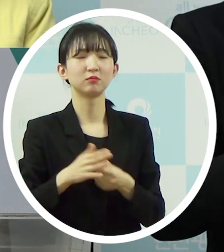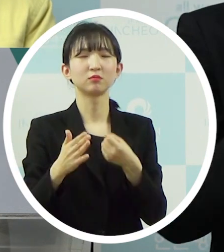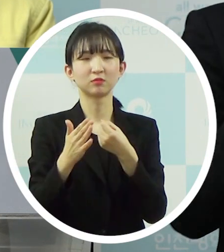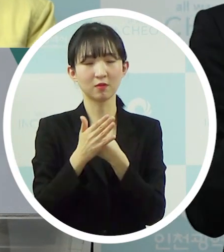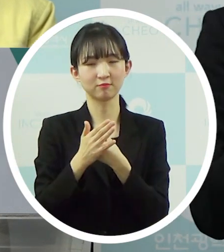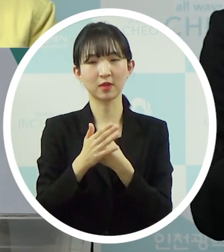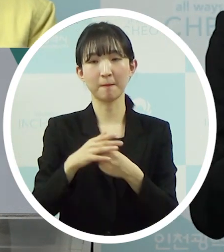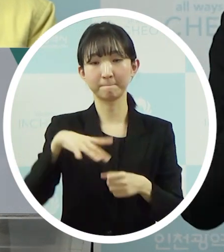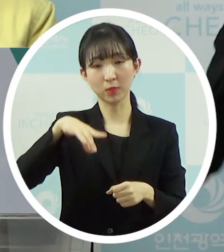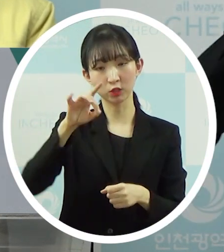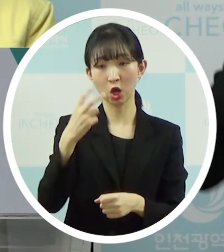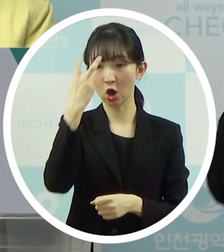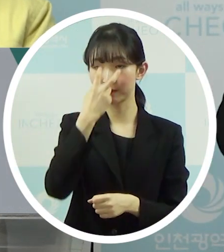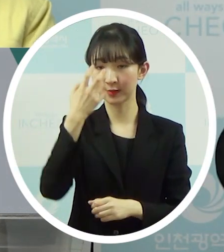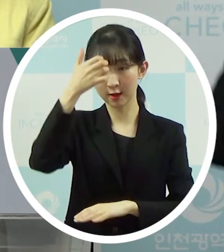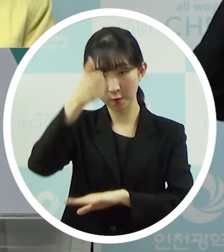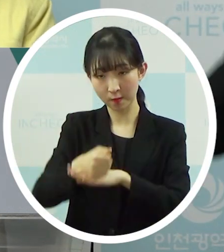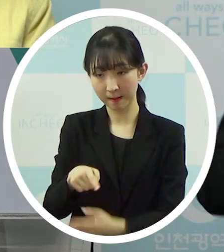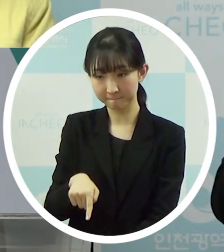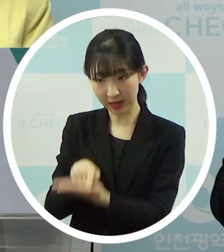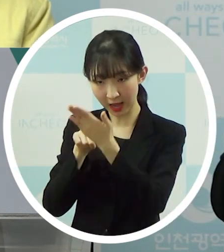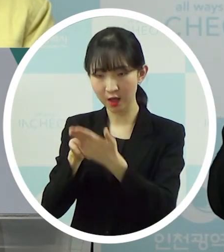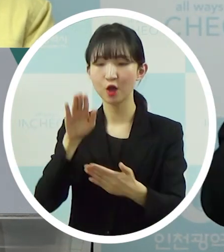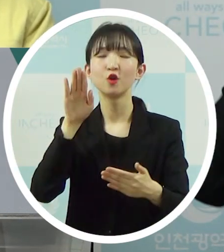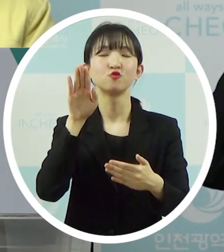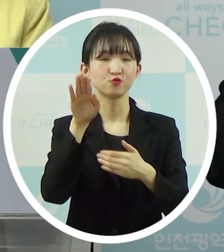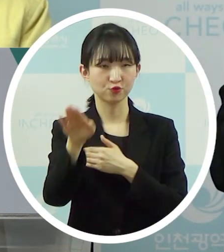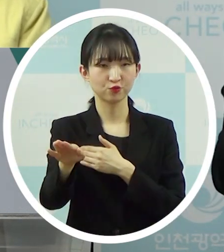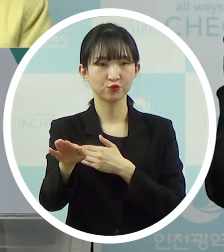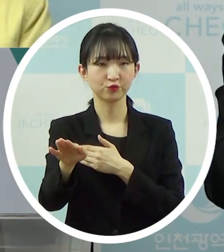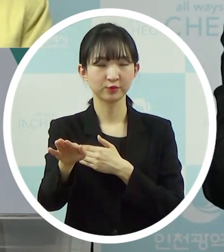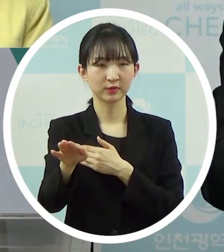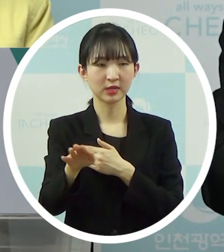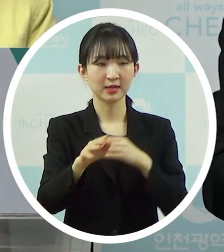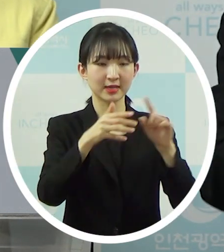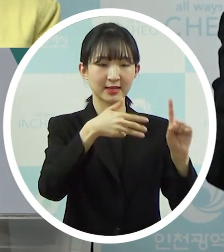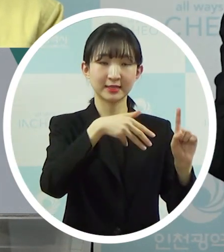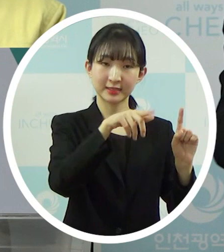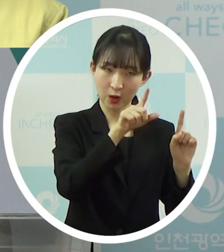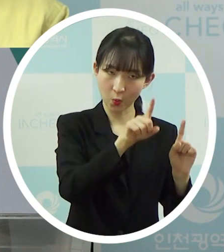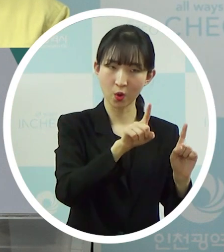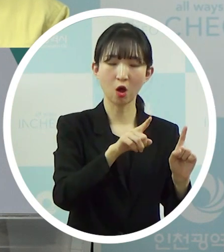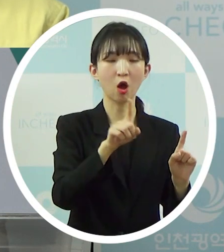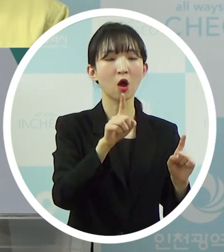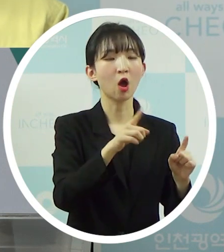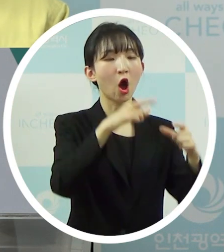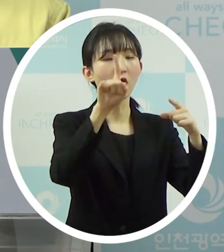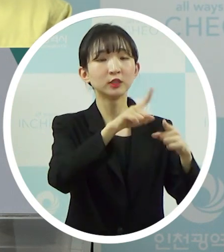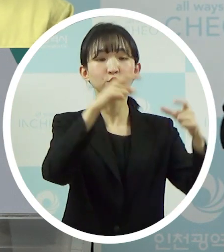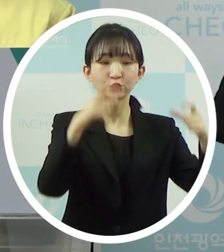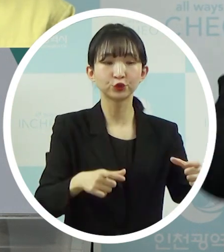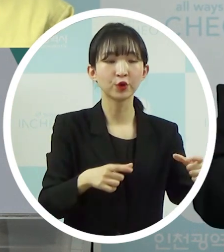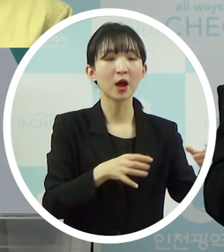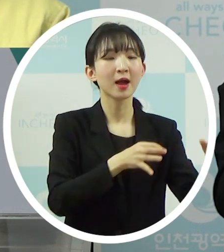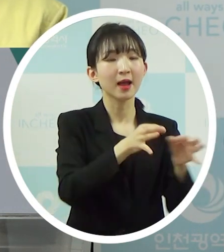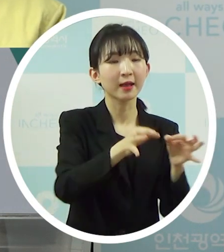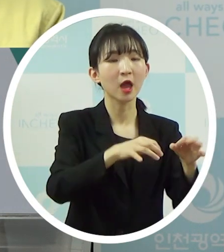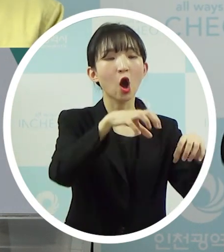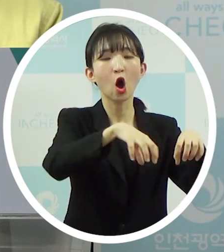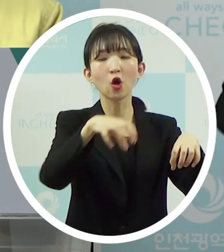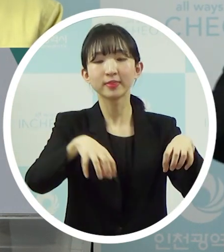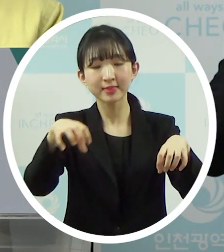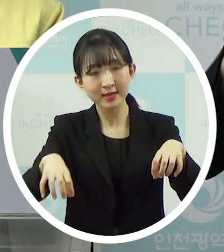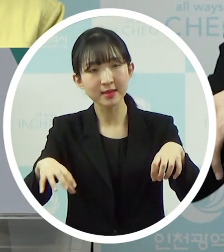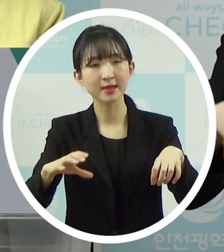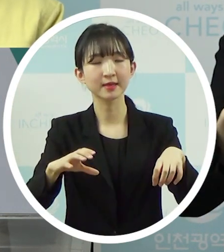1차적으로는 기본적인 어느 동에 무슨 가게 무슨 음식점 갔었다